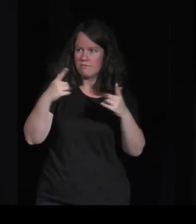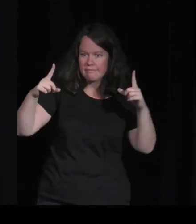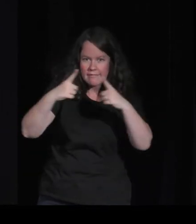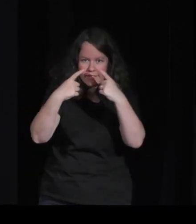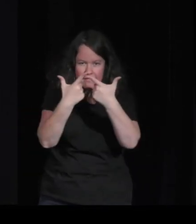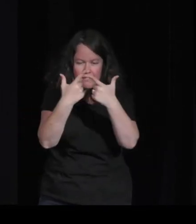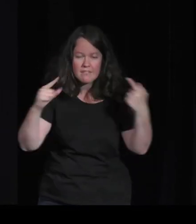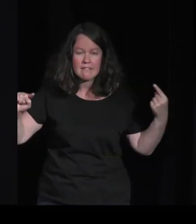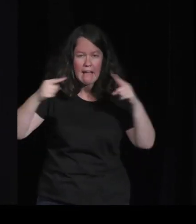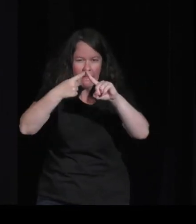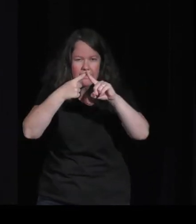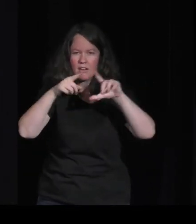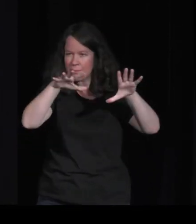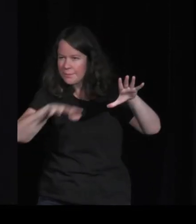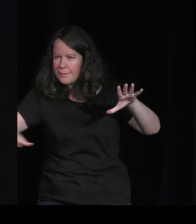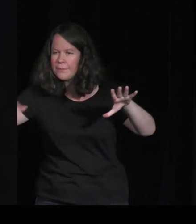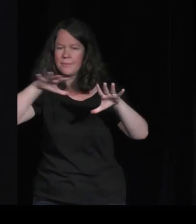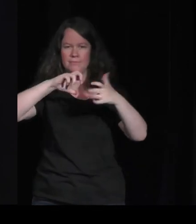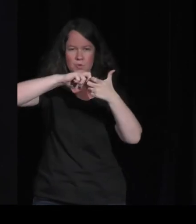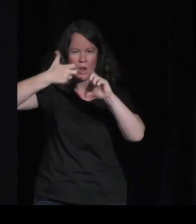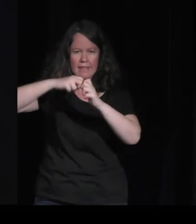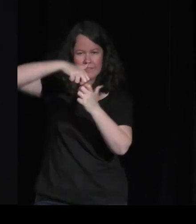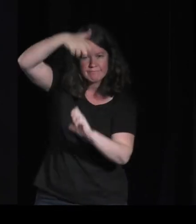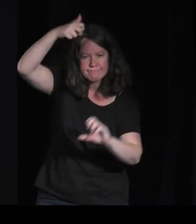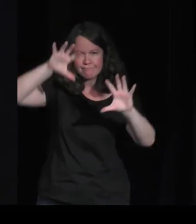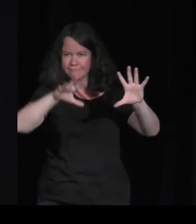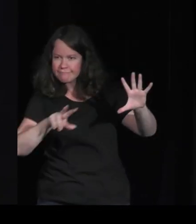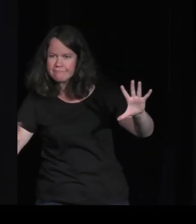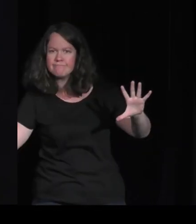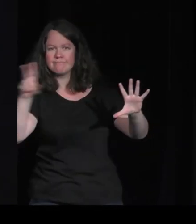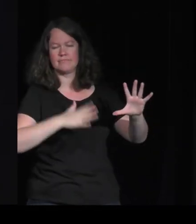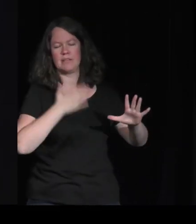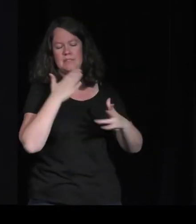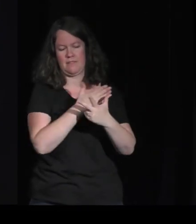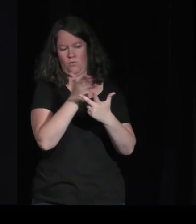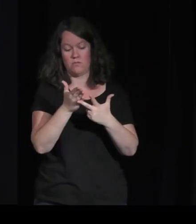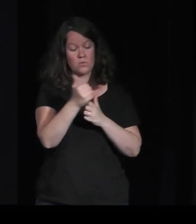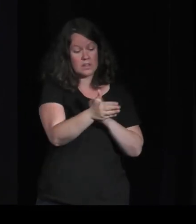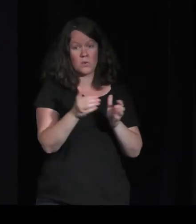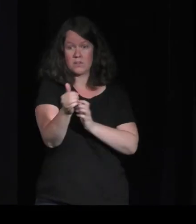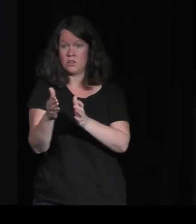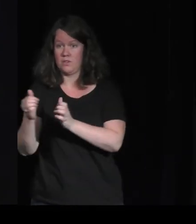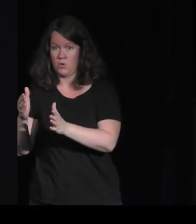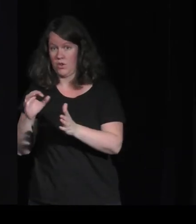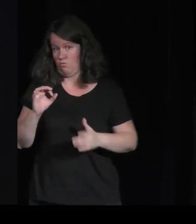parfois. Alors, c'est vrai que ça marche à un certain niveau pour décrire, mais quand on fait les enquêtes, on se rend compte qu'en fait, tous les joueurs basculent,